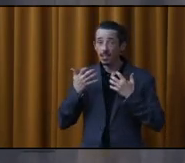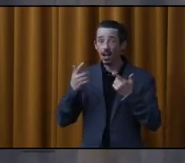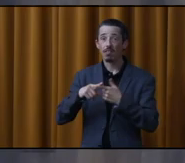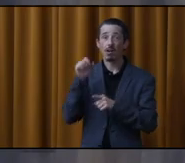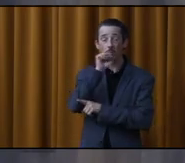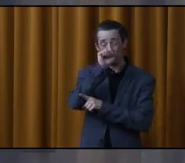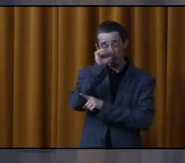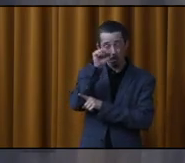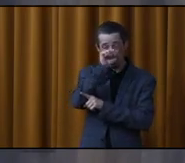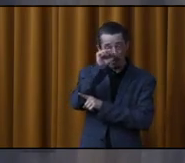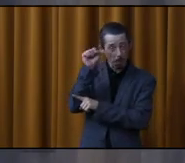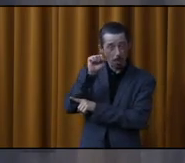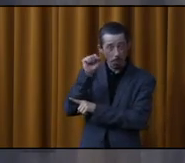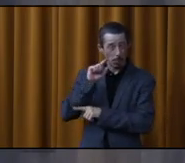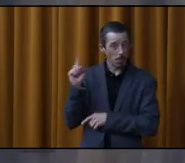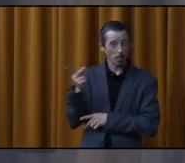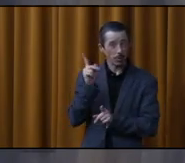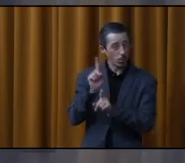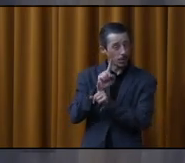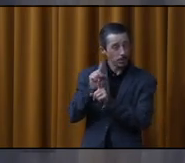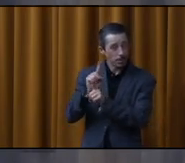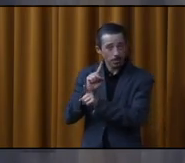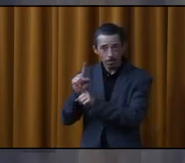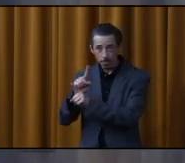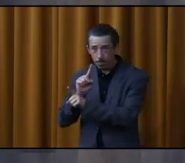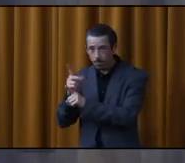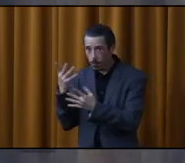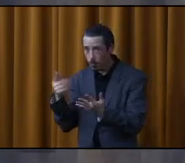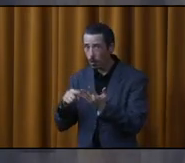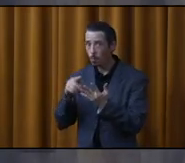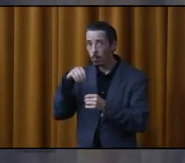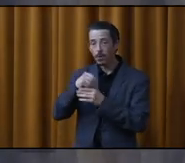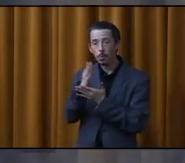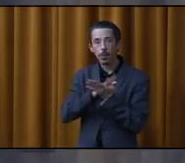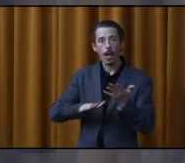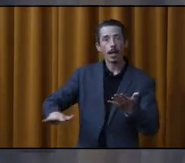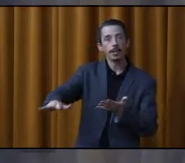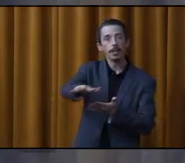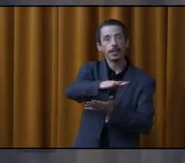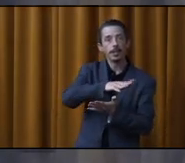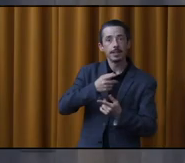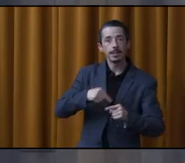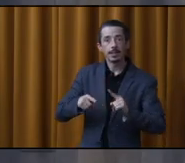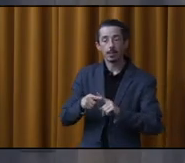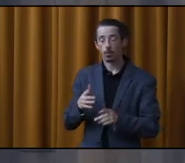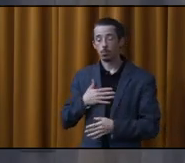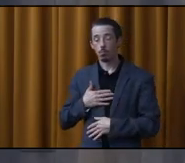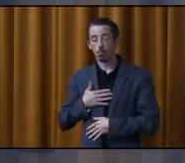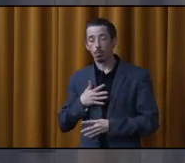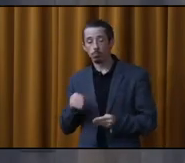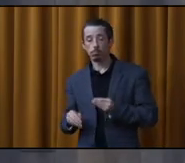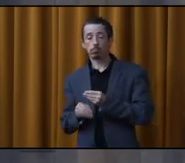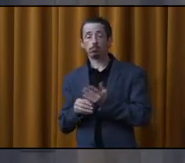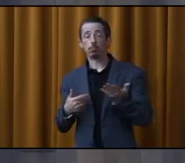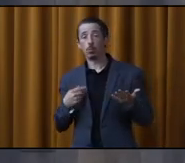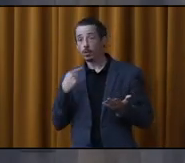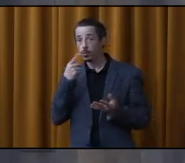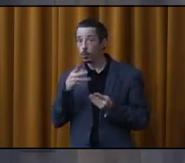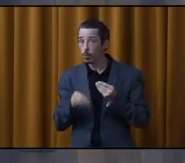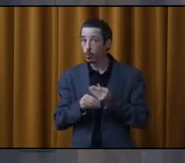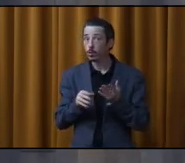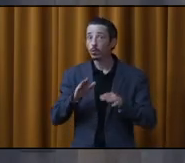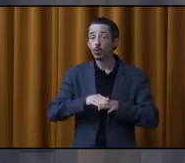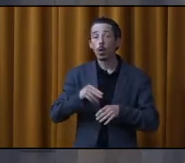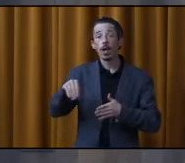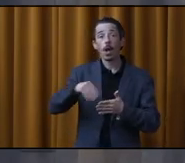du porte-à-porte dans son district pour voir les gens qui étaient vraiment visés, qui étaient limitrophes. Moi, si je peux vous dire une chose, sur la